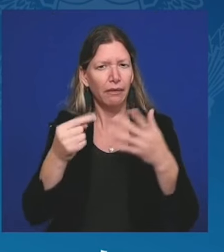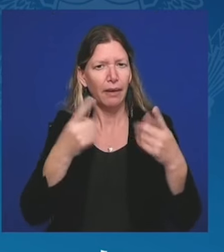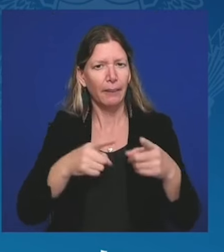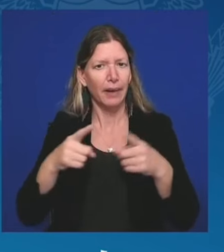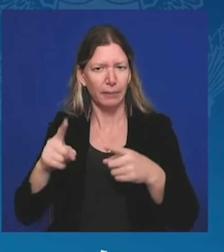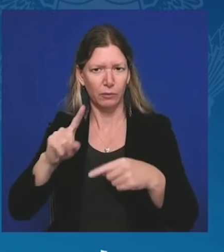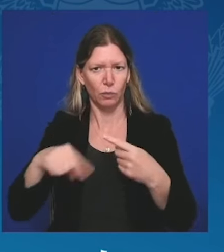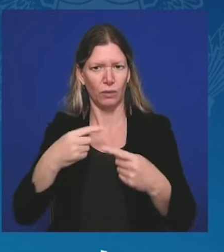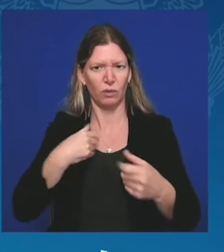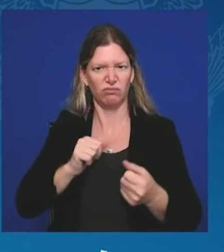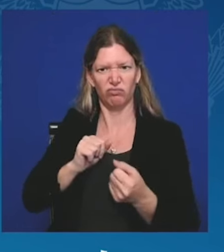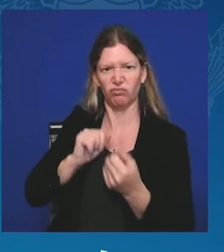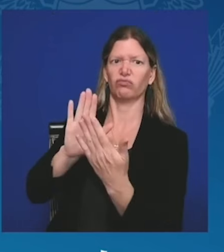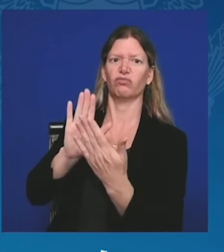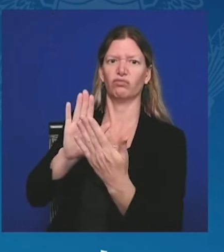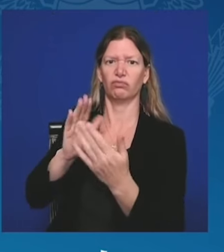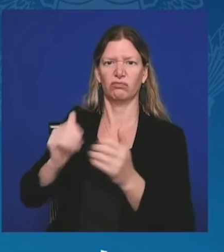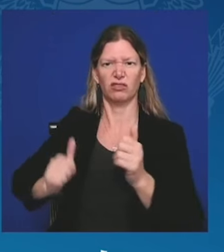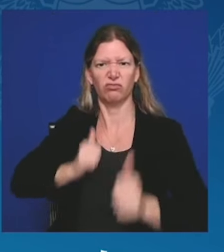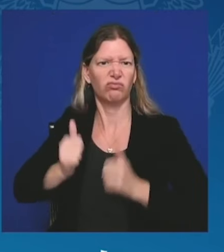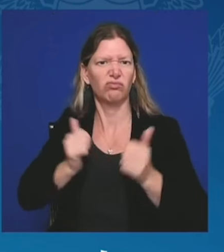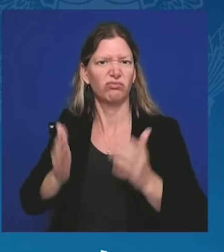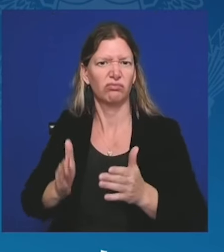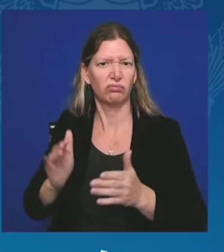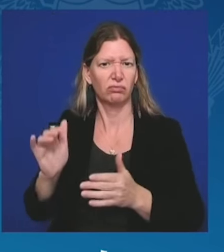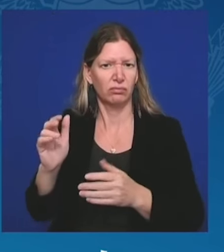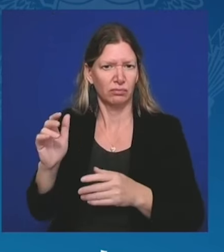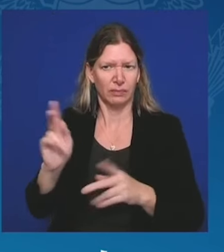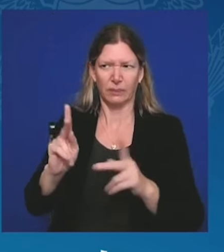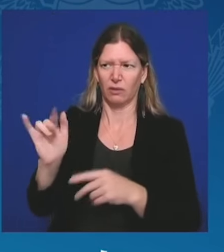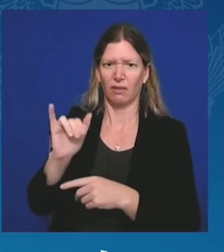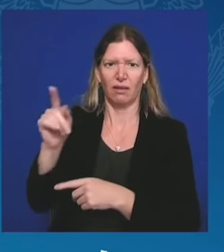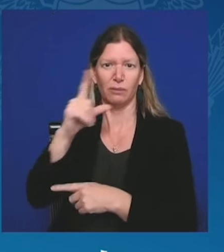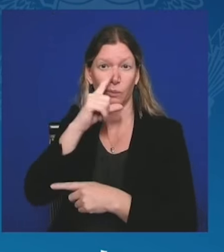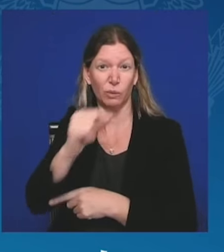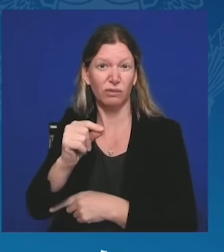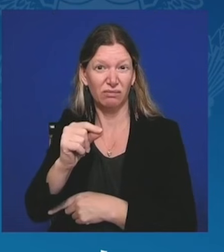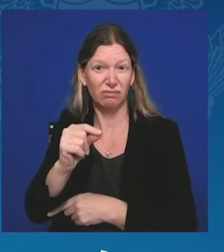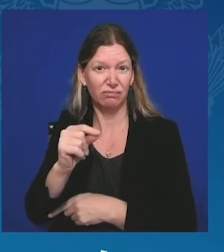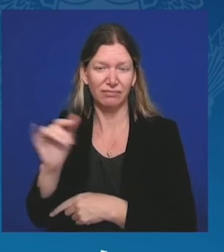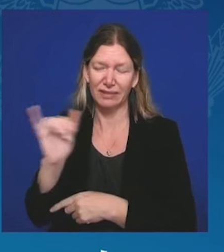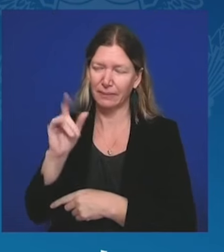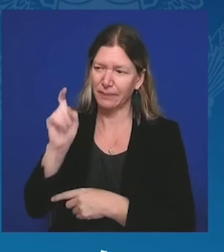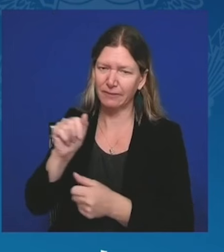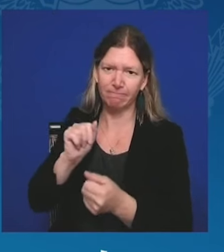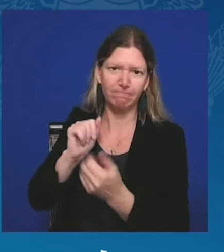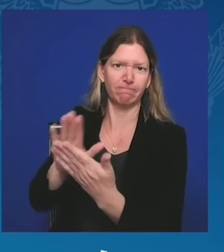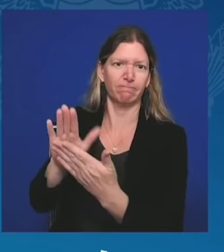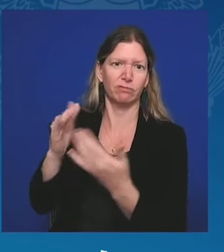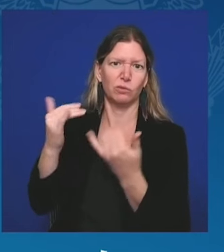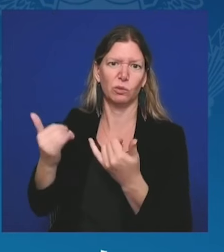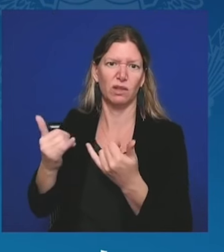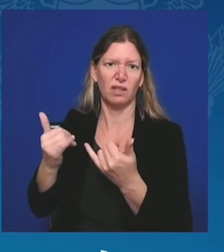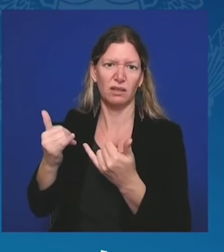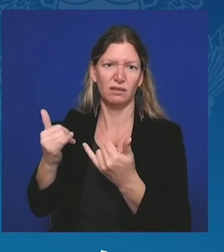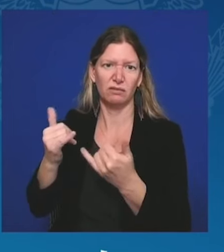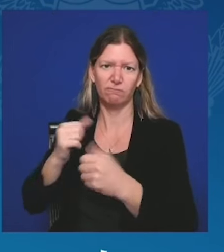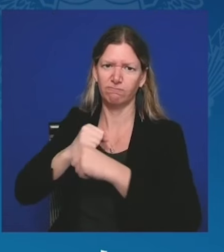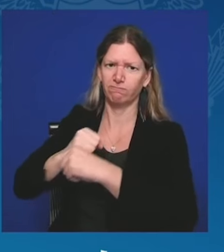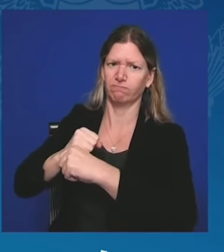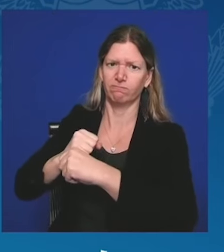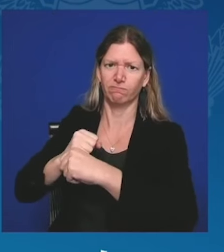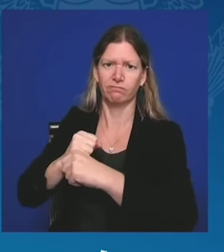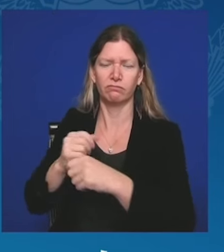Rzeczywiście, stawanie przy naszych przyjaciółach i obrona naszych ideałów przed tyranią pomogło uczynić Amerykę